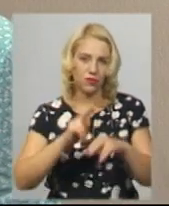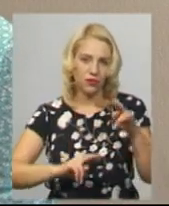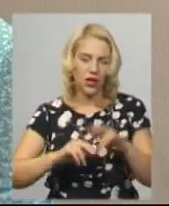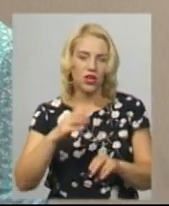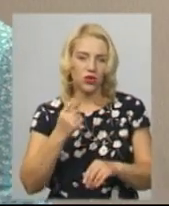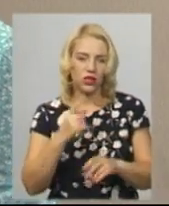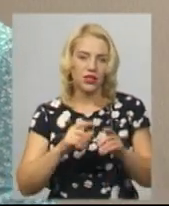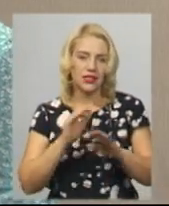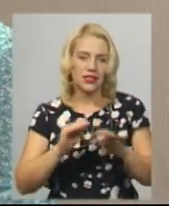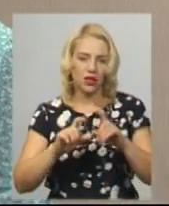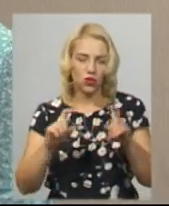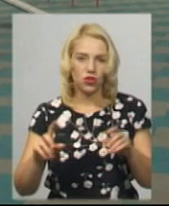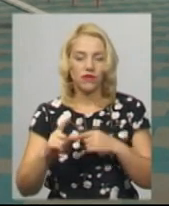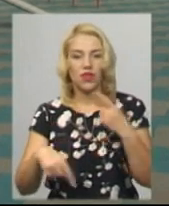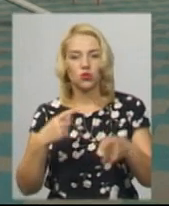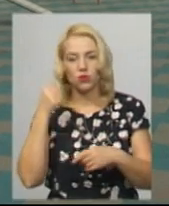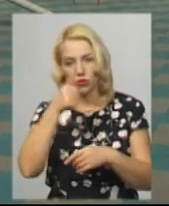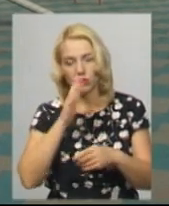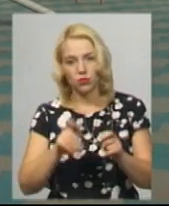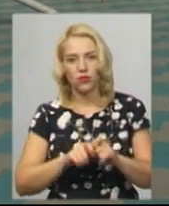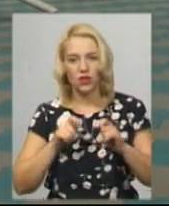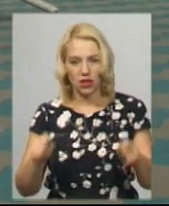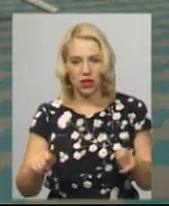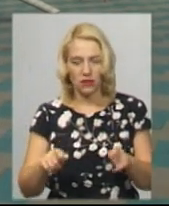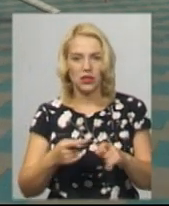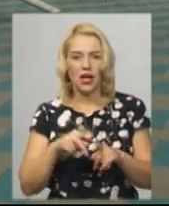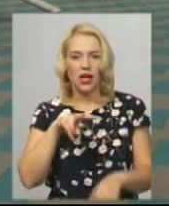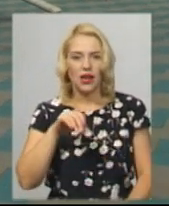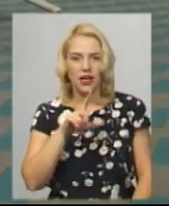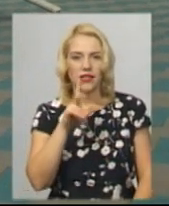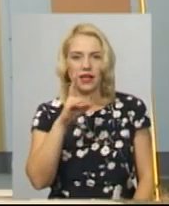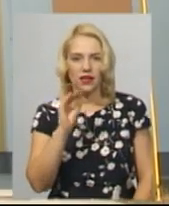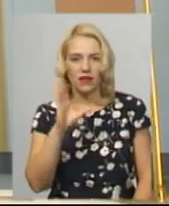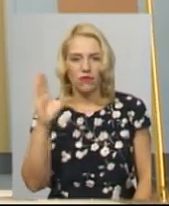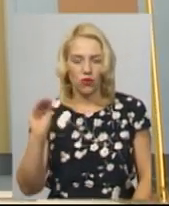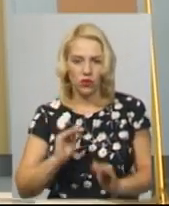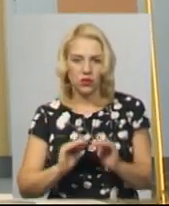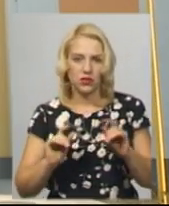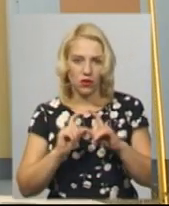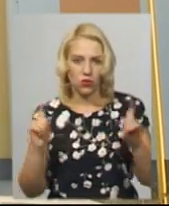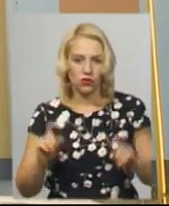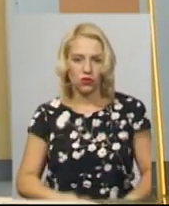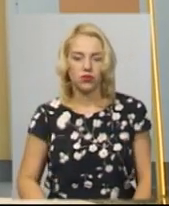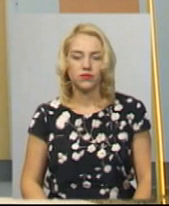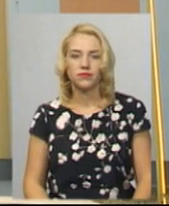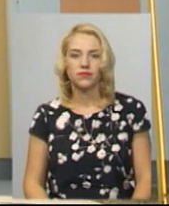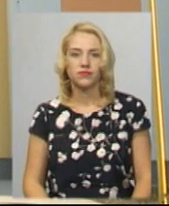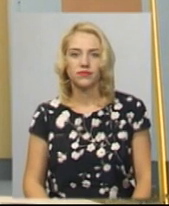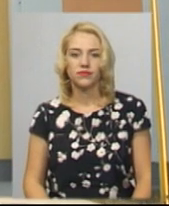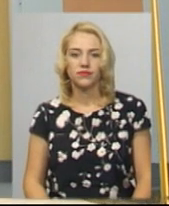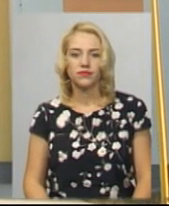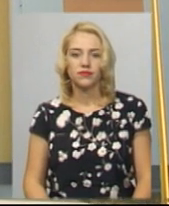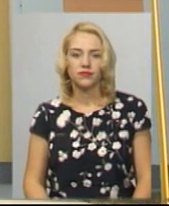додає, в наступному році відкриється дошкільний заклад у мікрорайоні Лезнево. Анастасія Збродова, Володимир Зенчуковський. Новини на Суспільному.